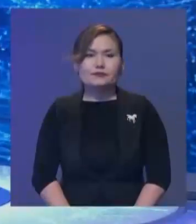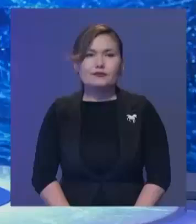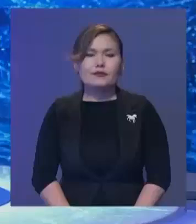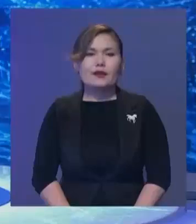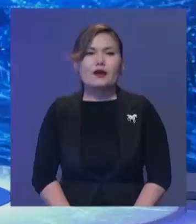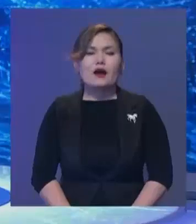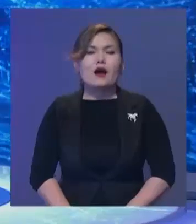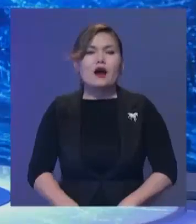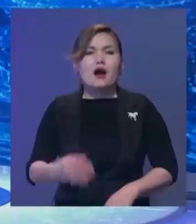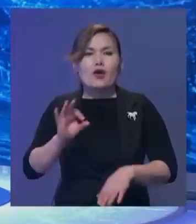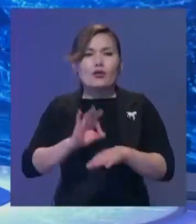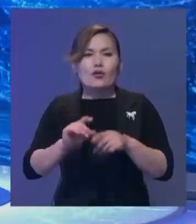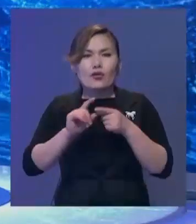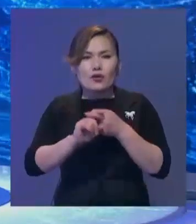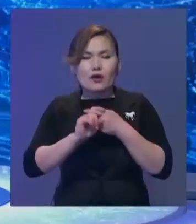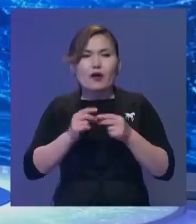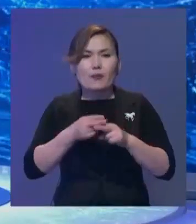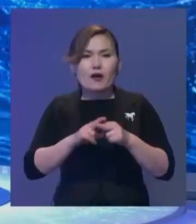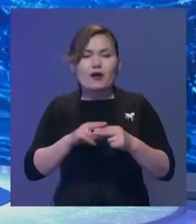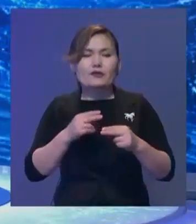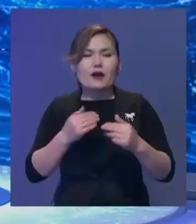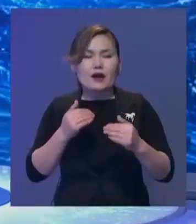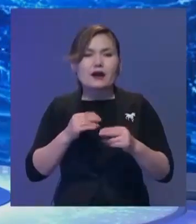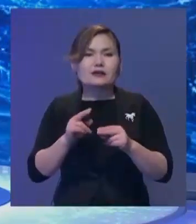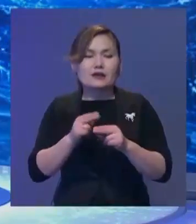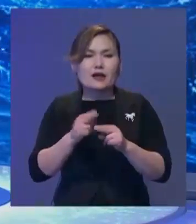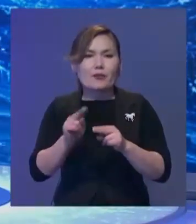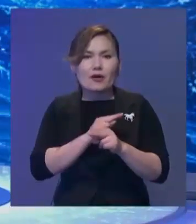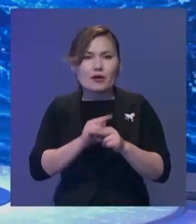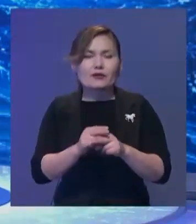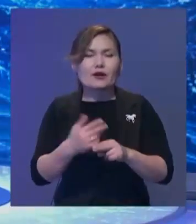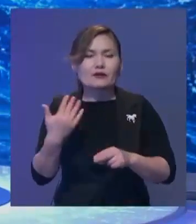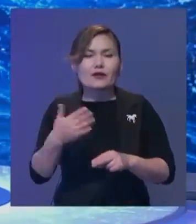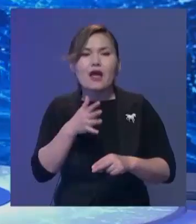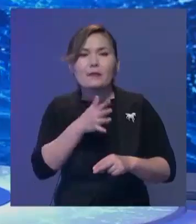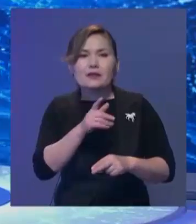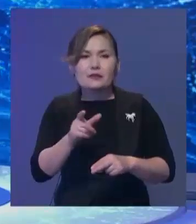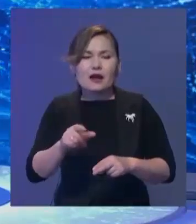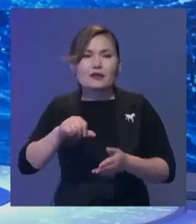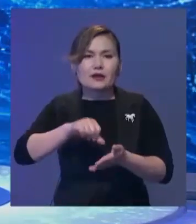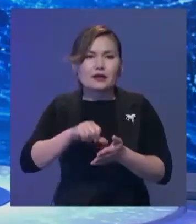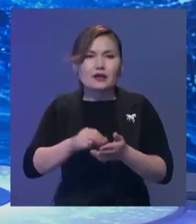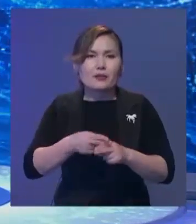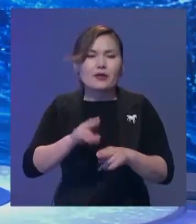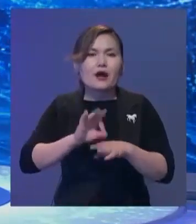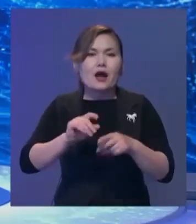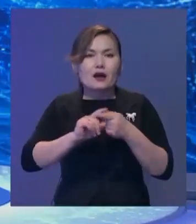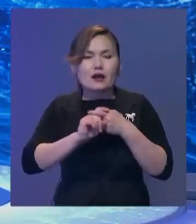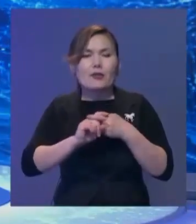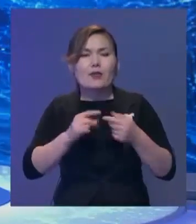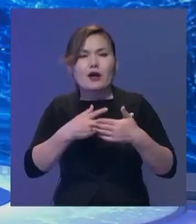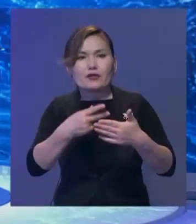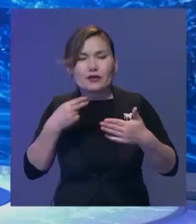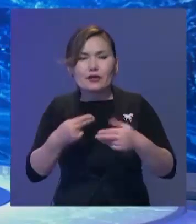Барселонада ковид тәжіребер әтінде концерт өтті. Оған 5 мүмін адамға тұсқан барлығы біргінді коронавирусқа тез тапсырып,